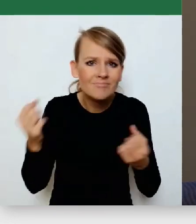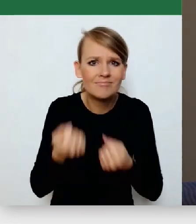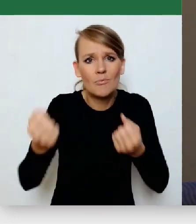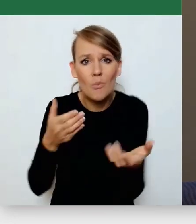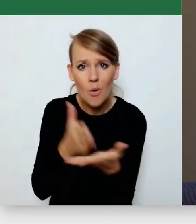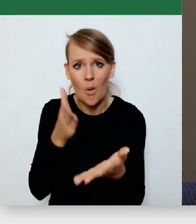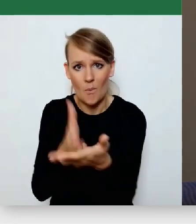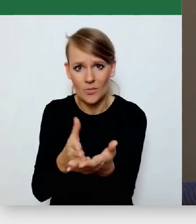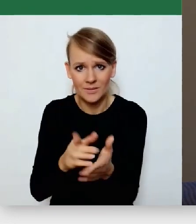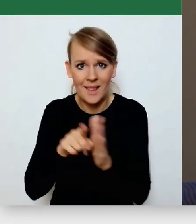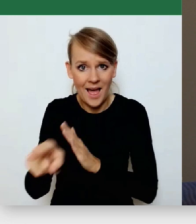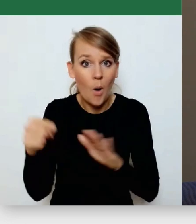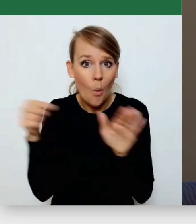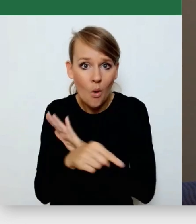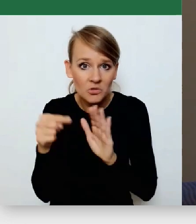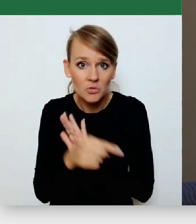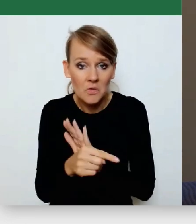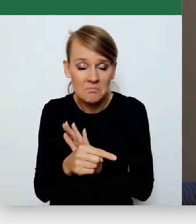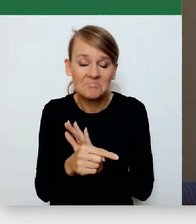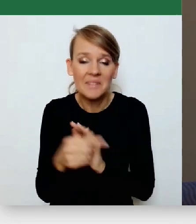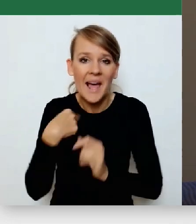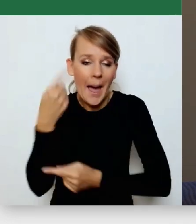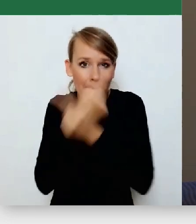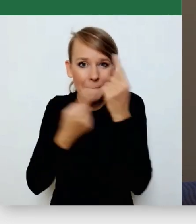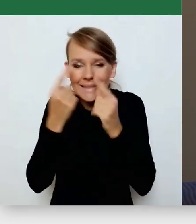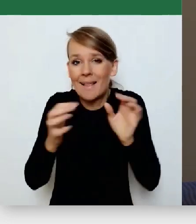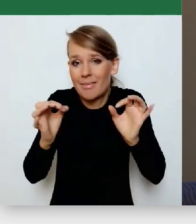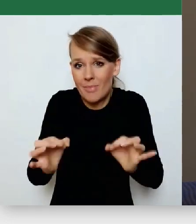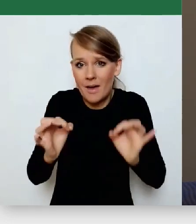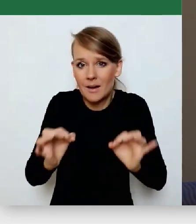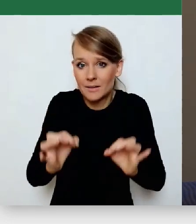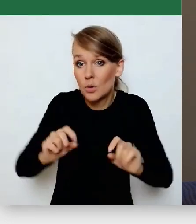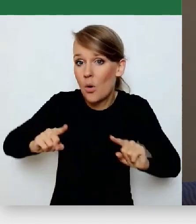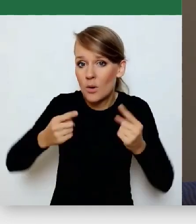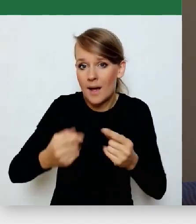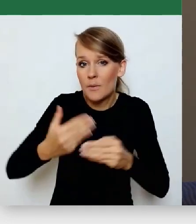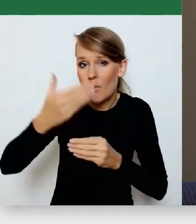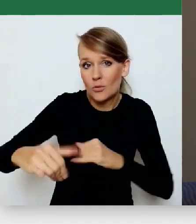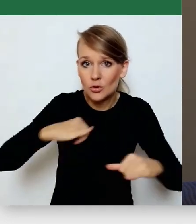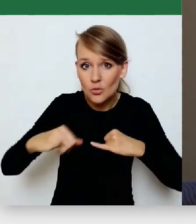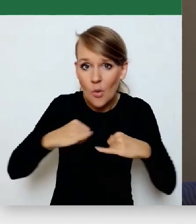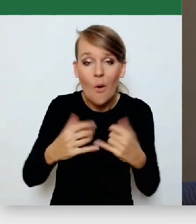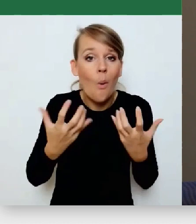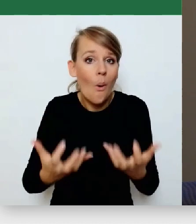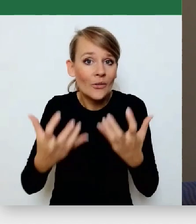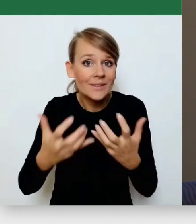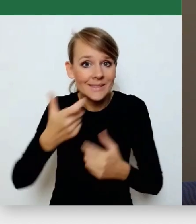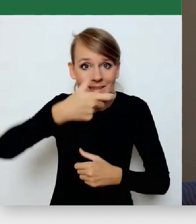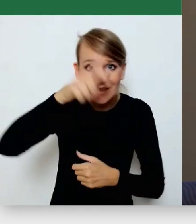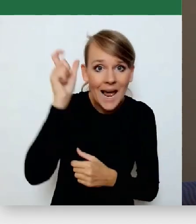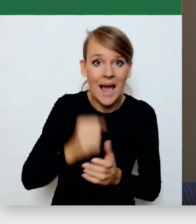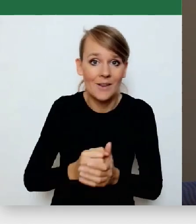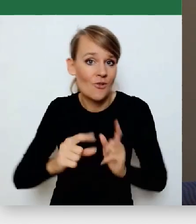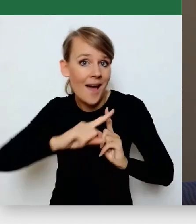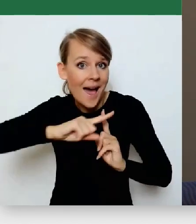uchodźców, to myślę, że teraz organizacje pozarządowe, Ochotnicza Straż Pożarna, harcerze